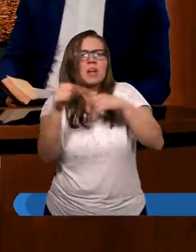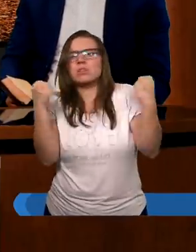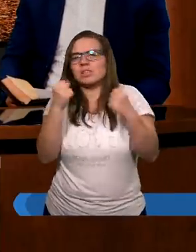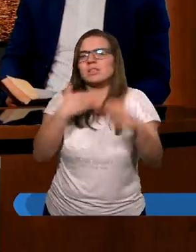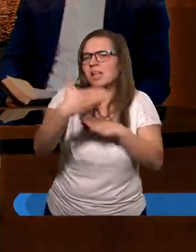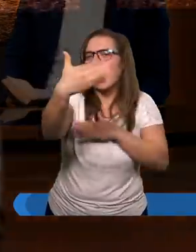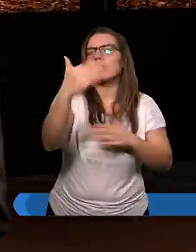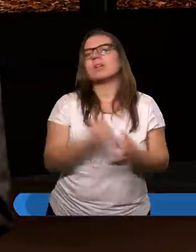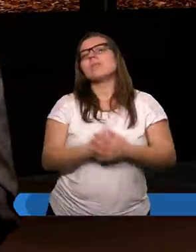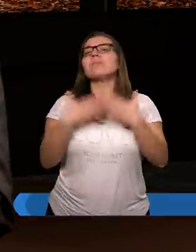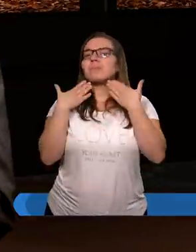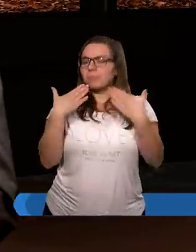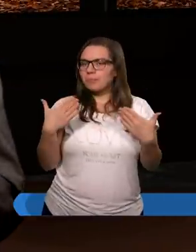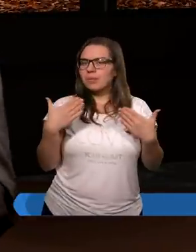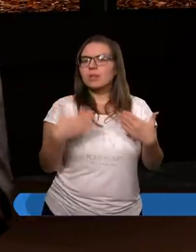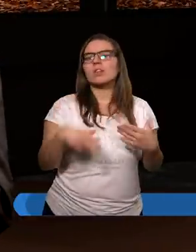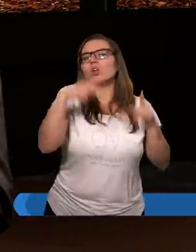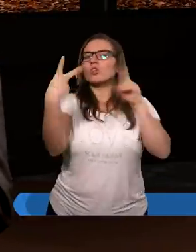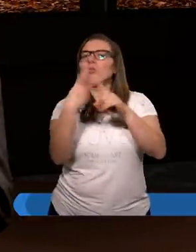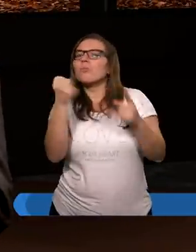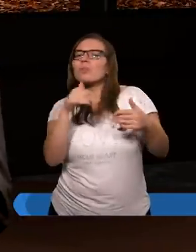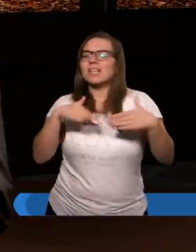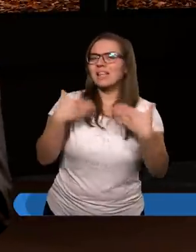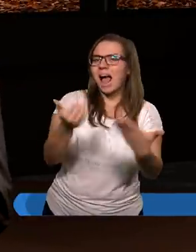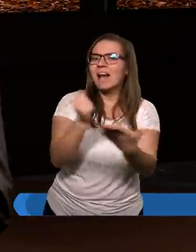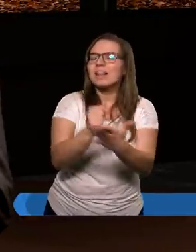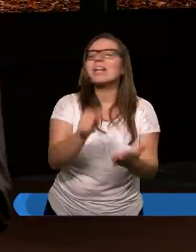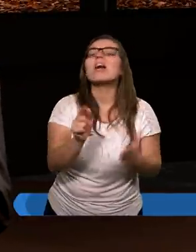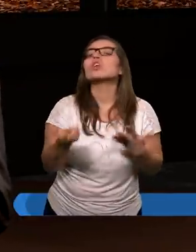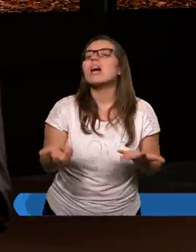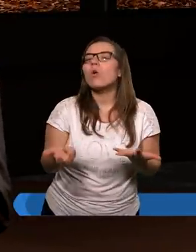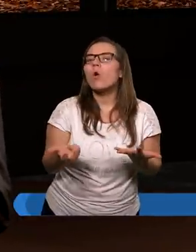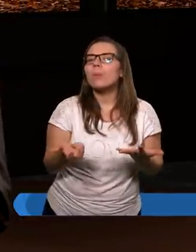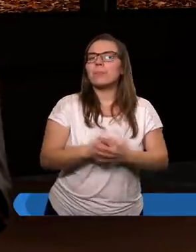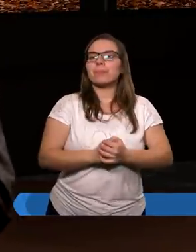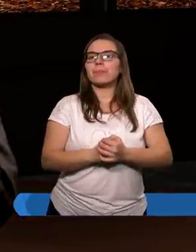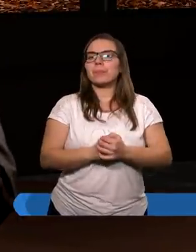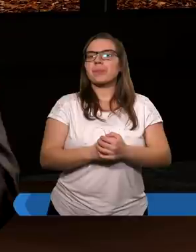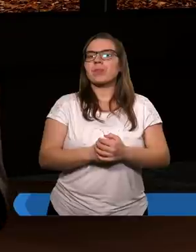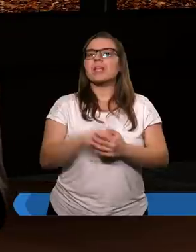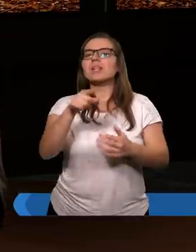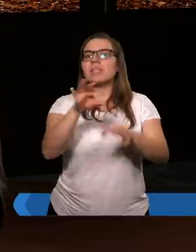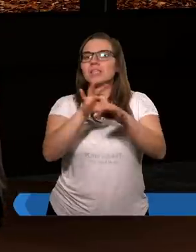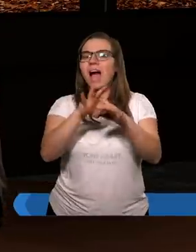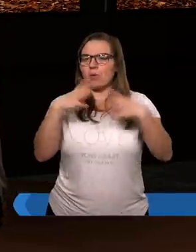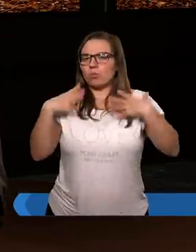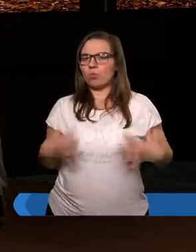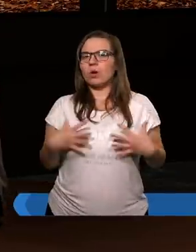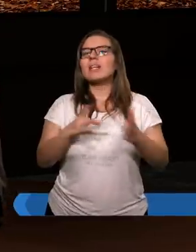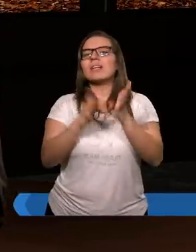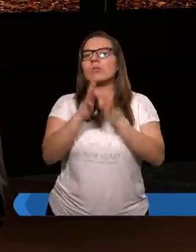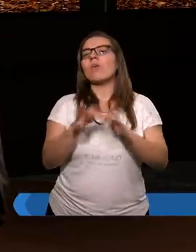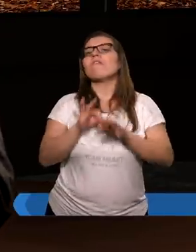Dziękuję. Z drugiej strony musimy sobie też dać sprawę z tego, że dzieło Jezusa Chrystusa